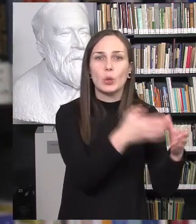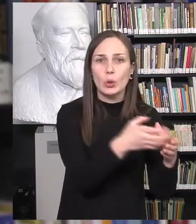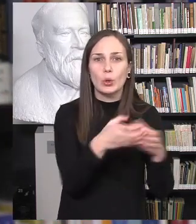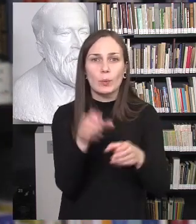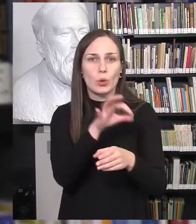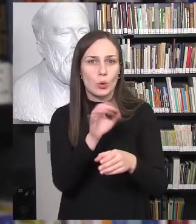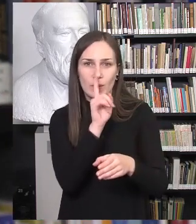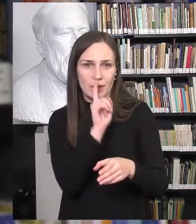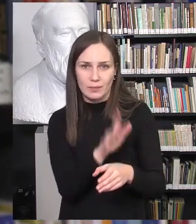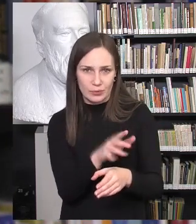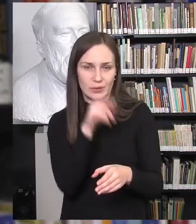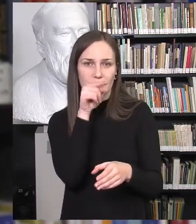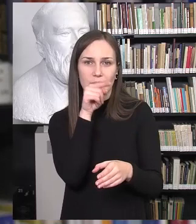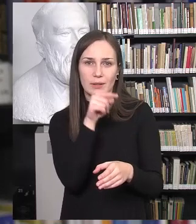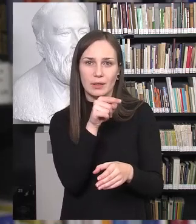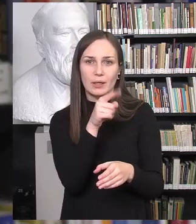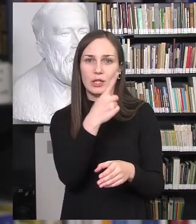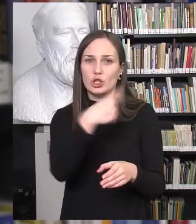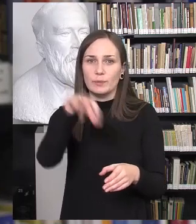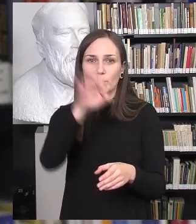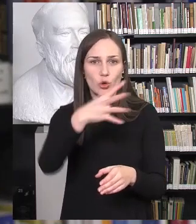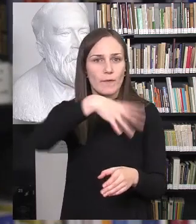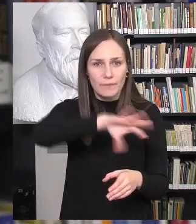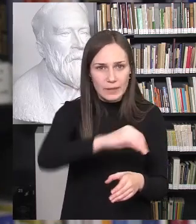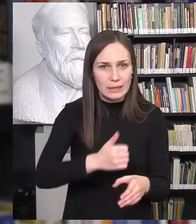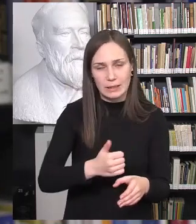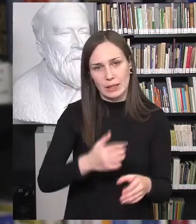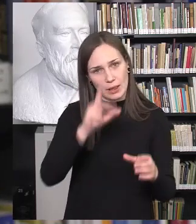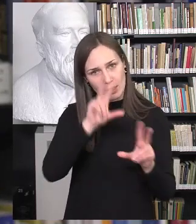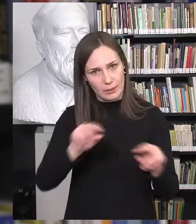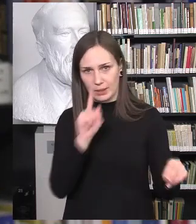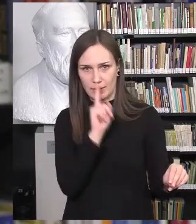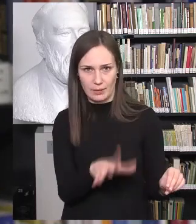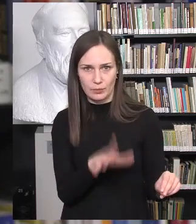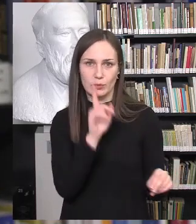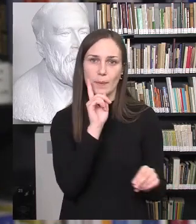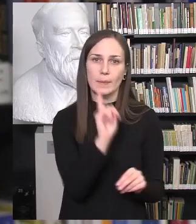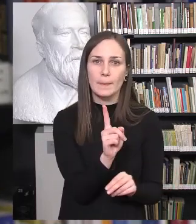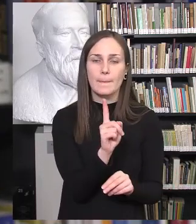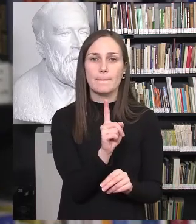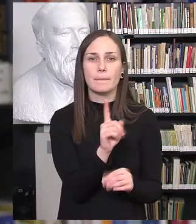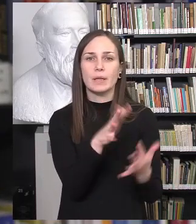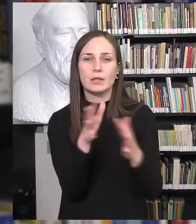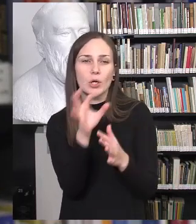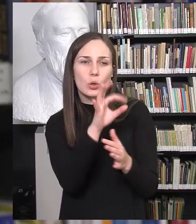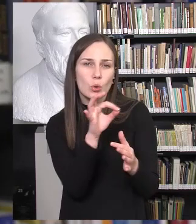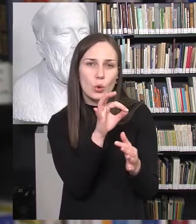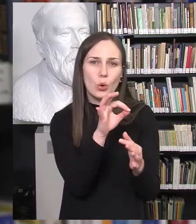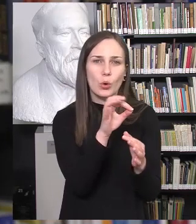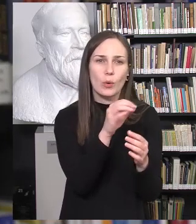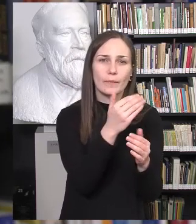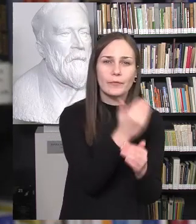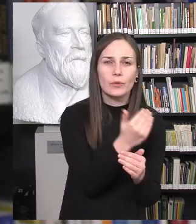daugiau. Žinoma, kad visi šimtų procentų turbūt nebus patenkinti. Bet atrasti kažkokius jungiančius taškus ir,